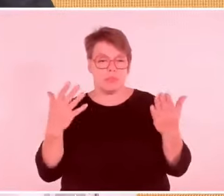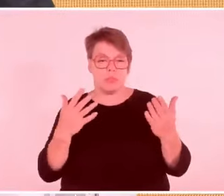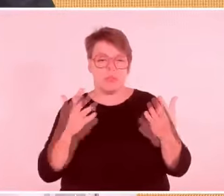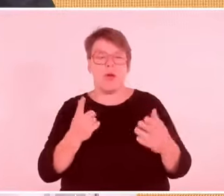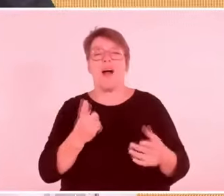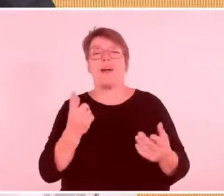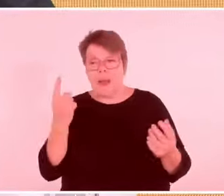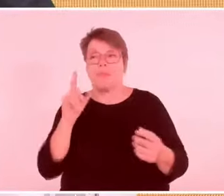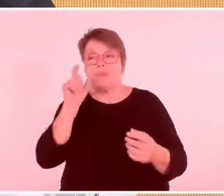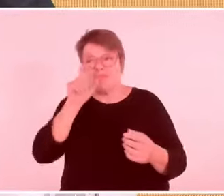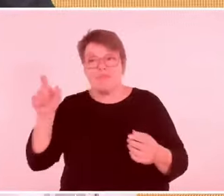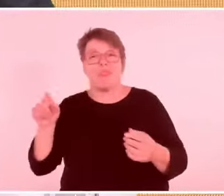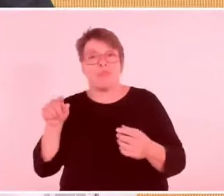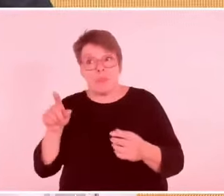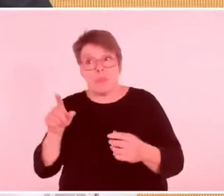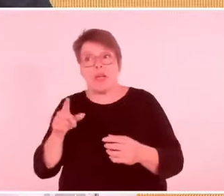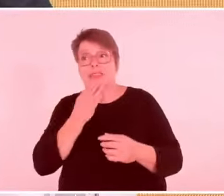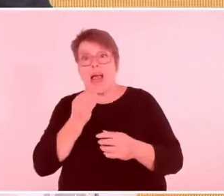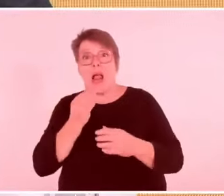von Israel